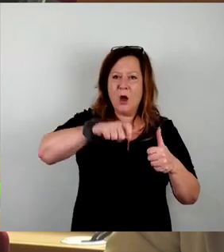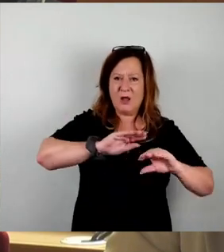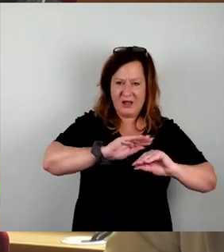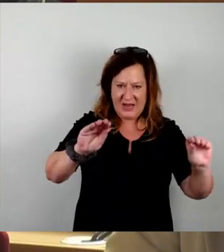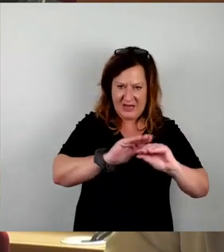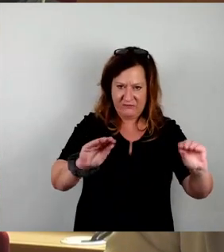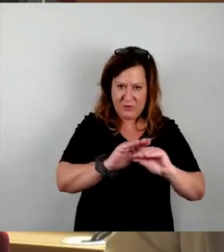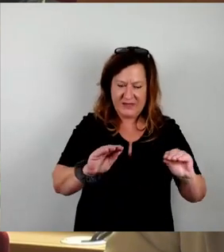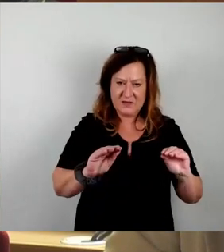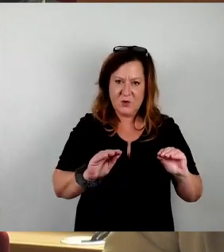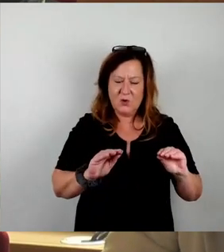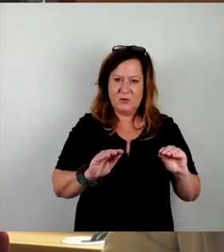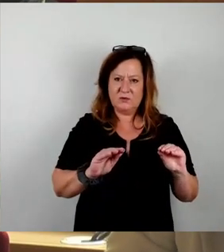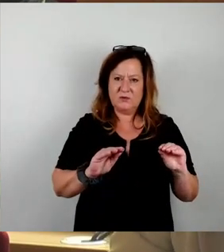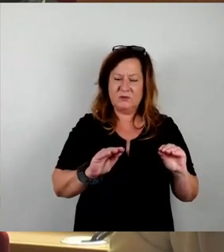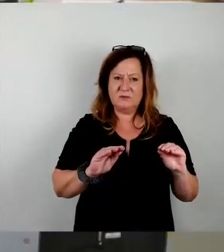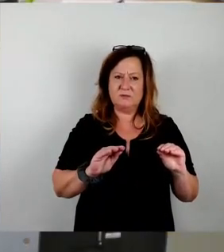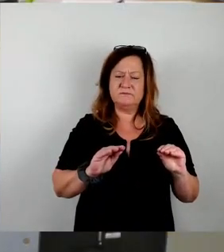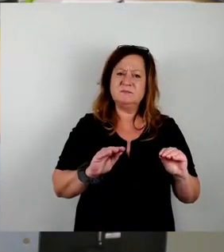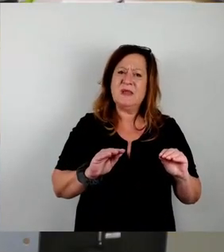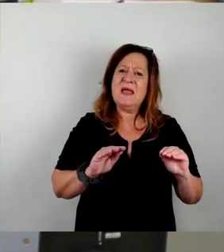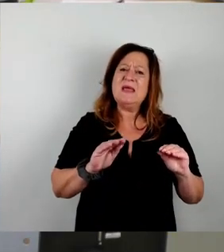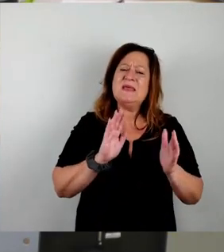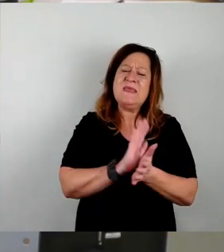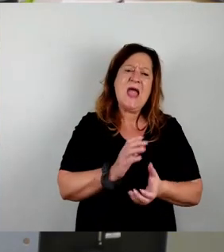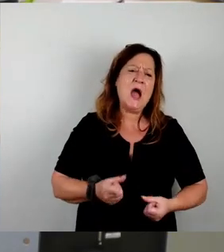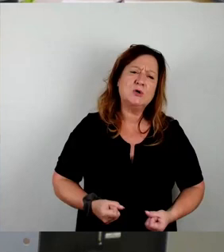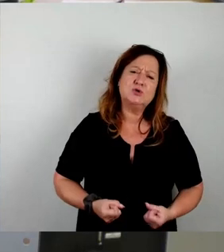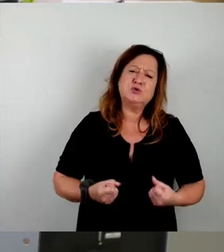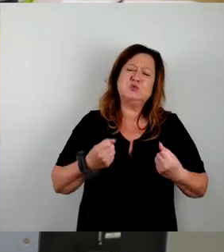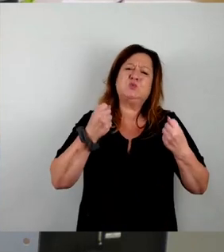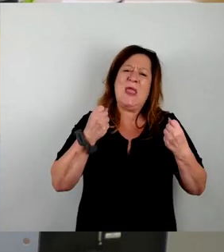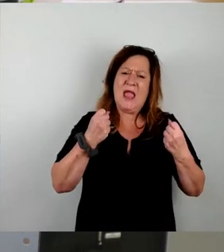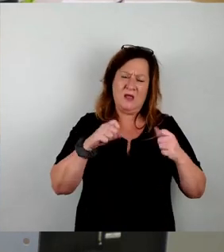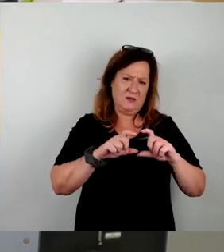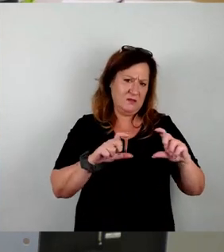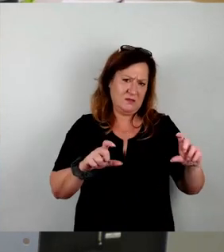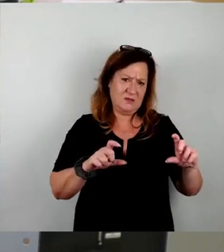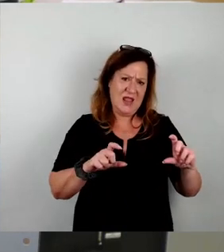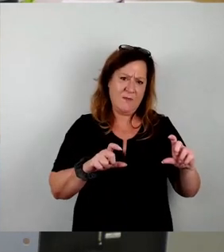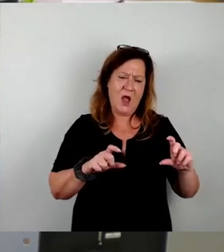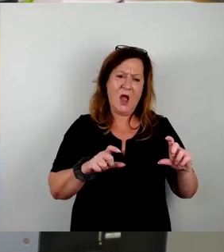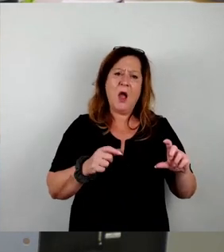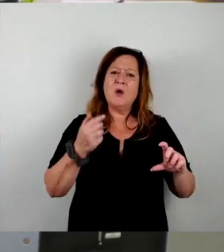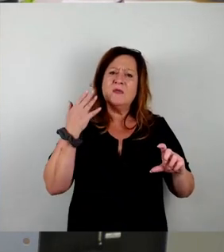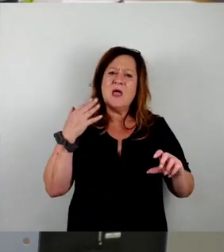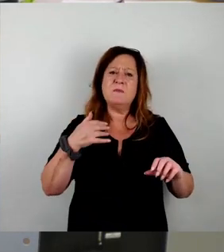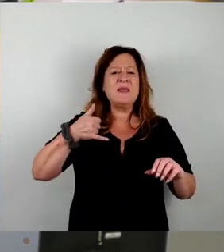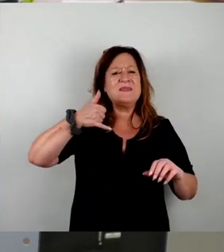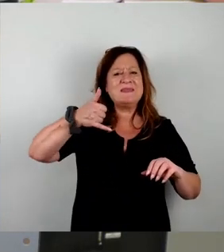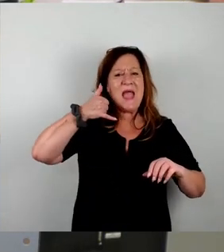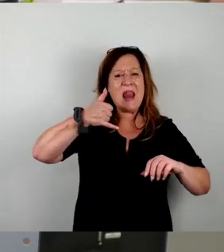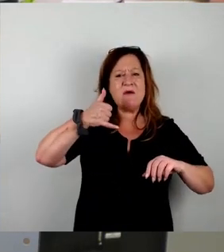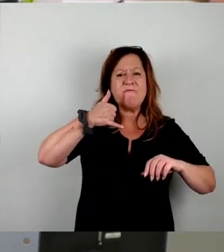schwer möglich war, wo wir uns sehr schwer getan haben, wo also die, da waren also zum Teil die Telefonnetze noch